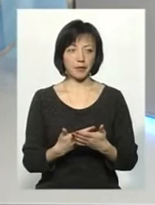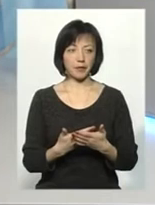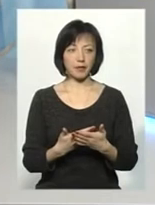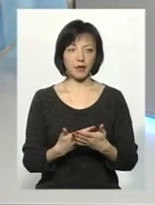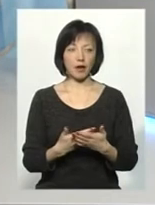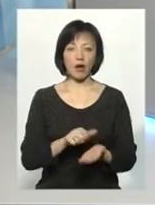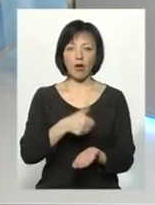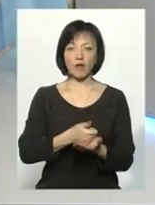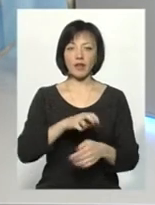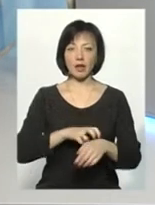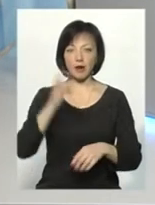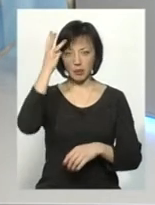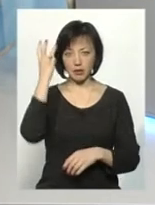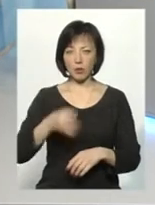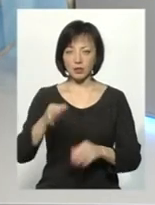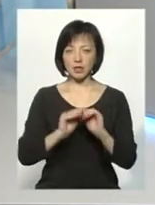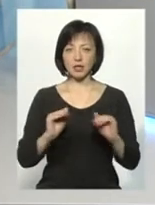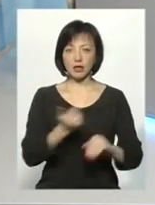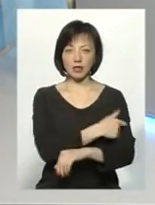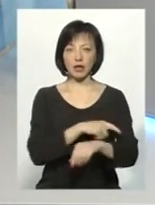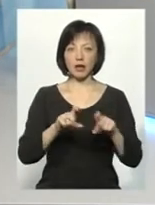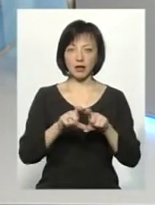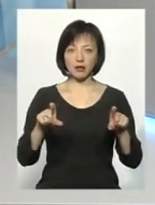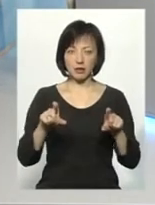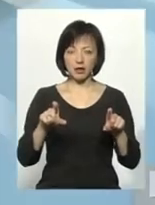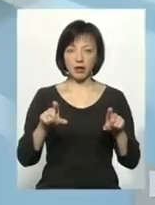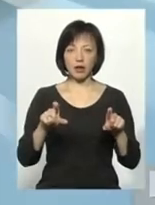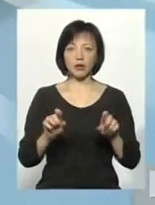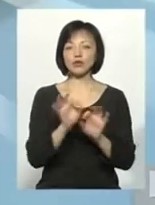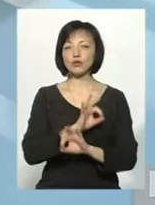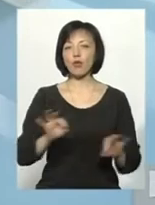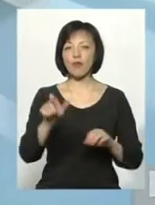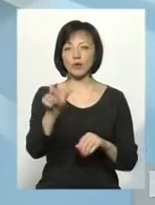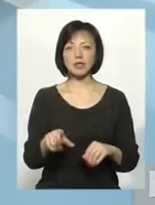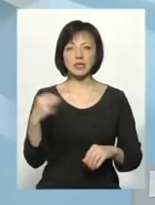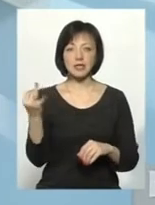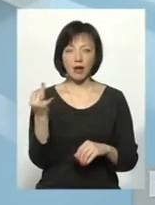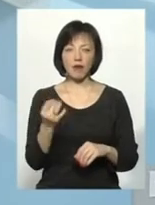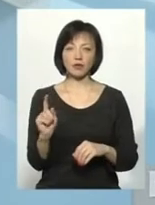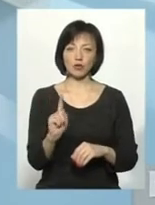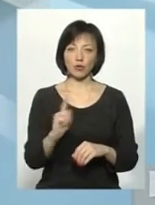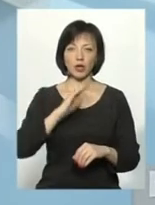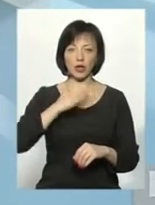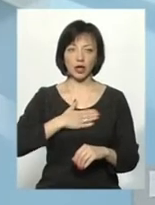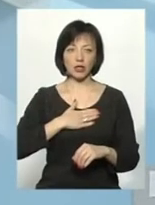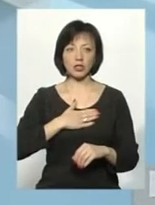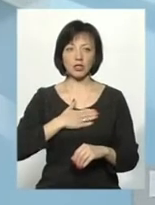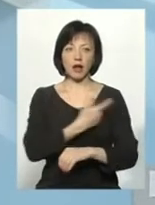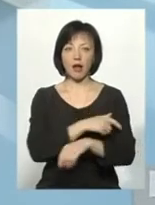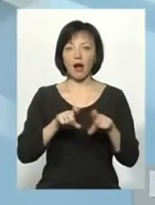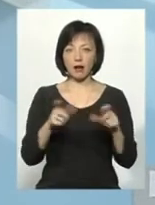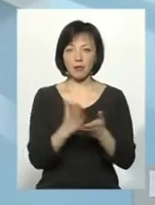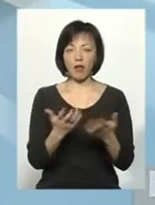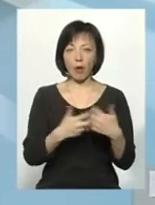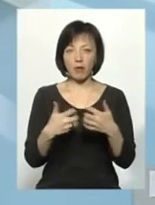головний лікар Хмельницької обласної дитячої лікарні, Руда Віри Іванівна, чудова людина, яка зацікавлена, щоб наша лікарня мала таке